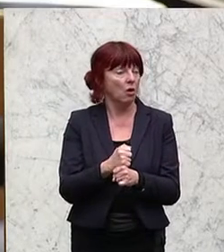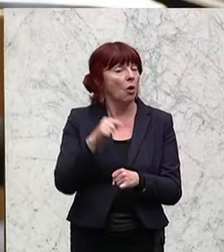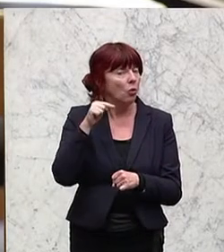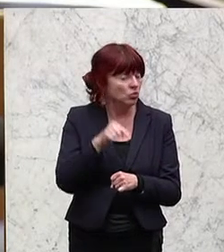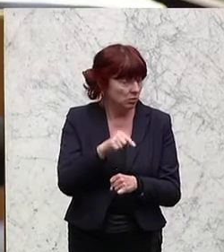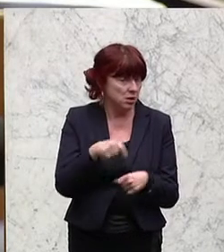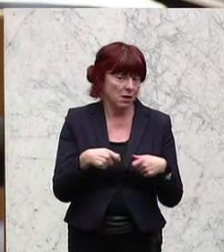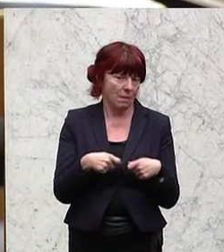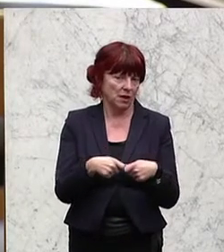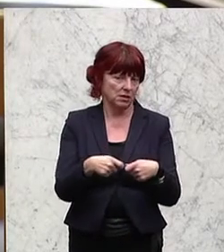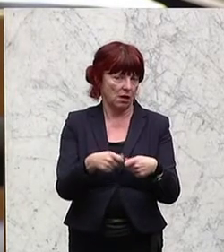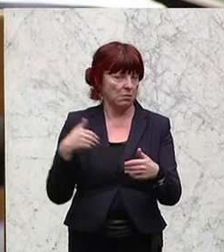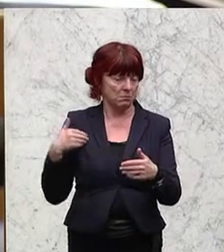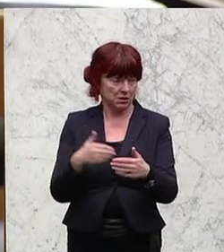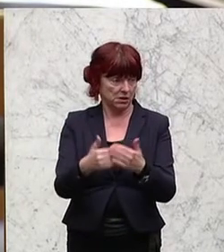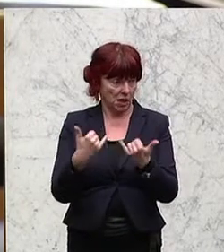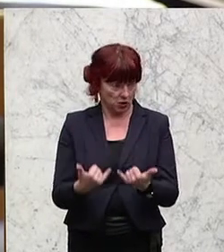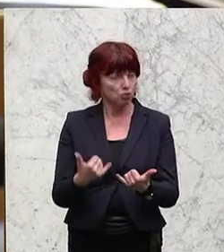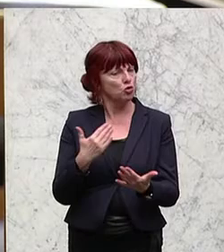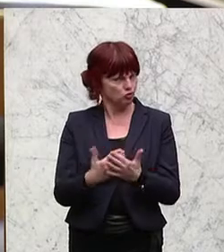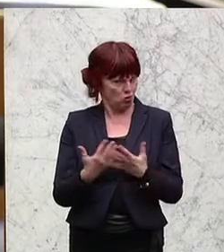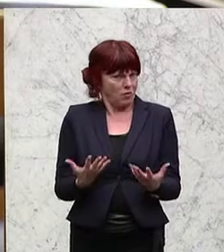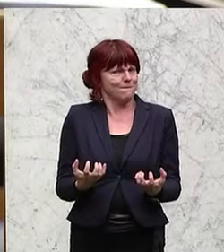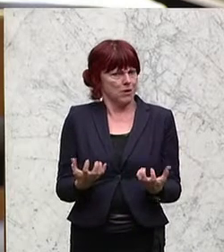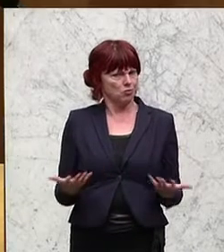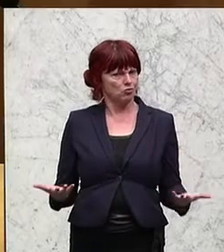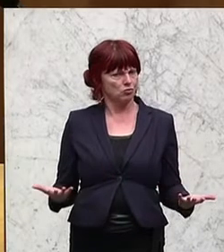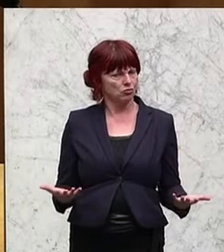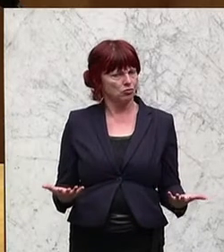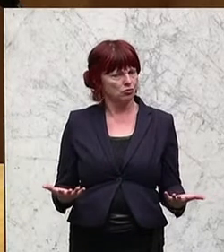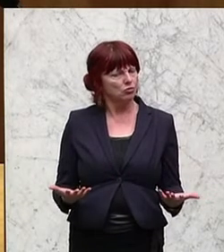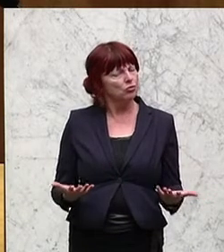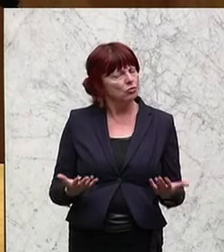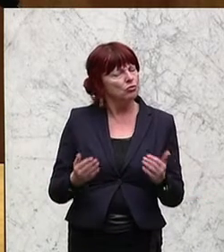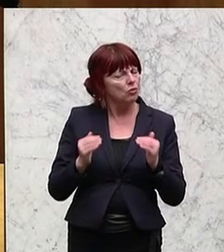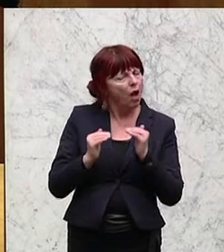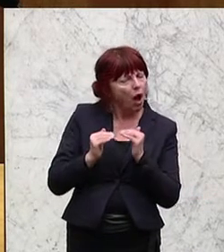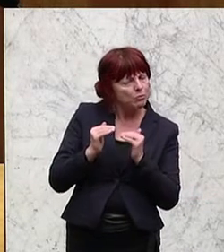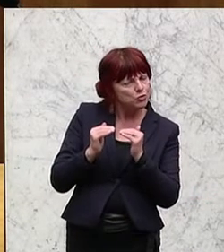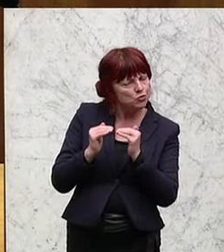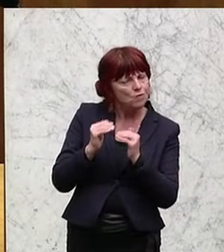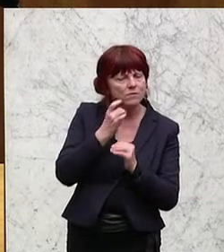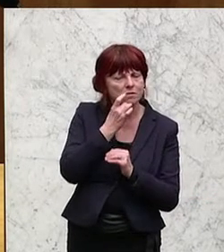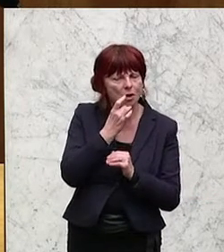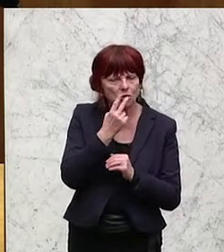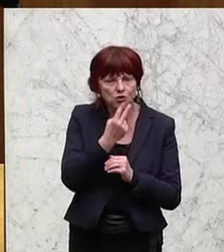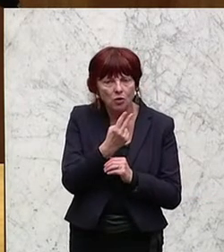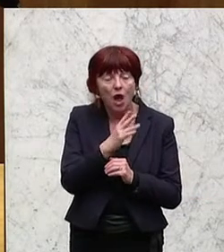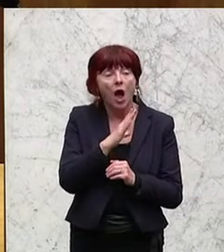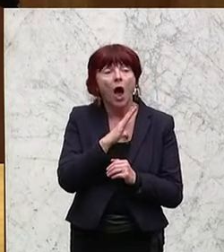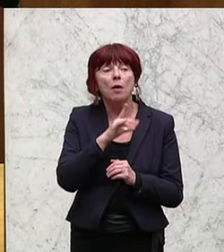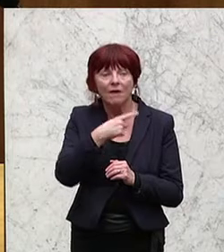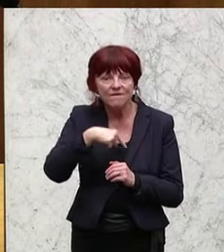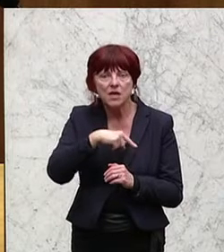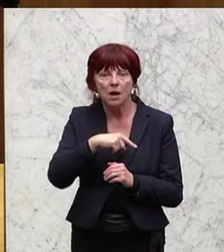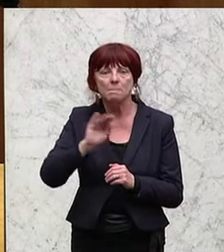gesetzt haben, die haben, glaube ich, schon auch gegriffen, nämlich in ihrer feinen Abstufung. Aber ich kann auch hier nur sagen, wir sind uns dieser